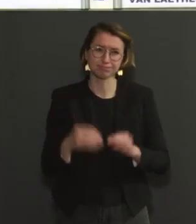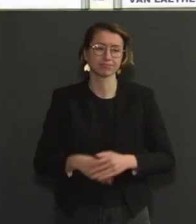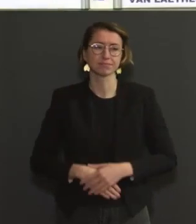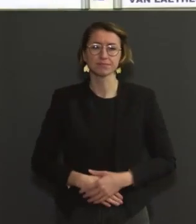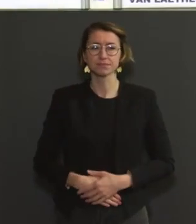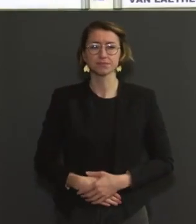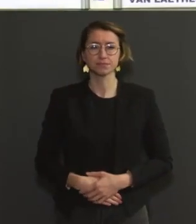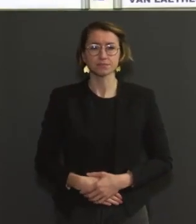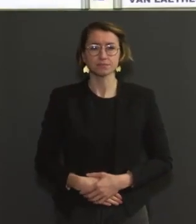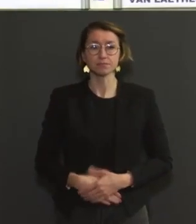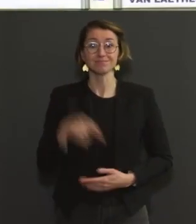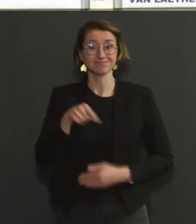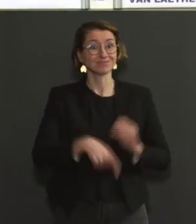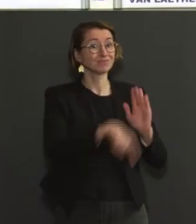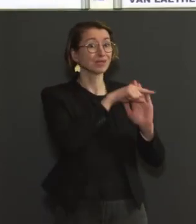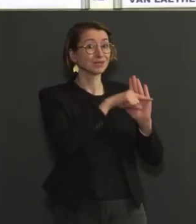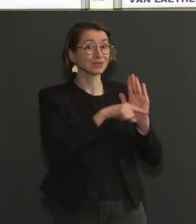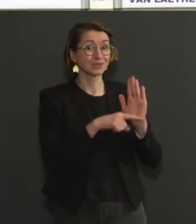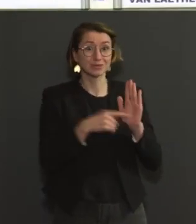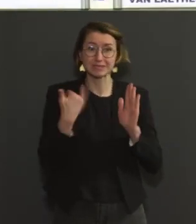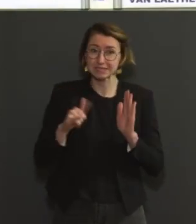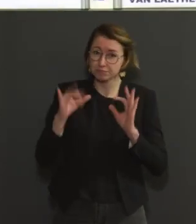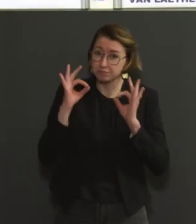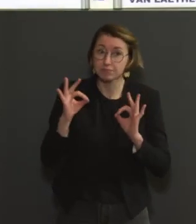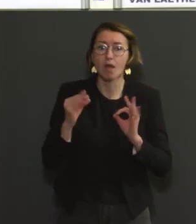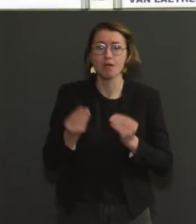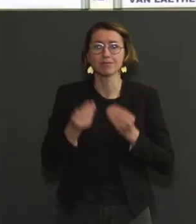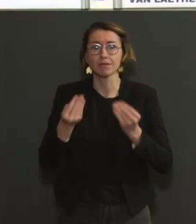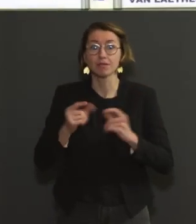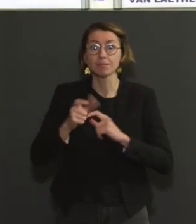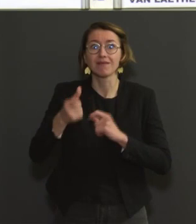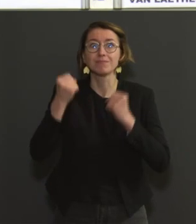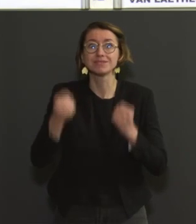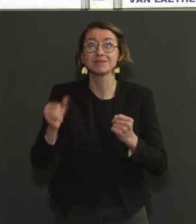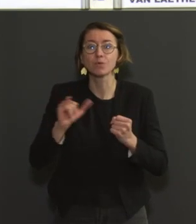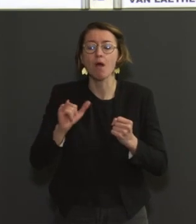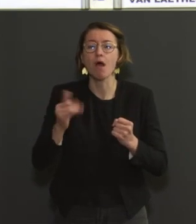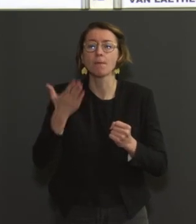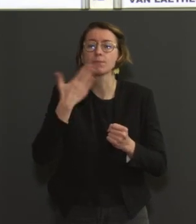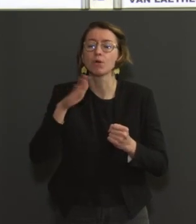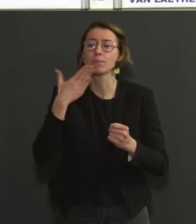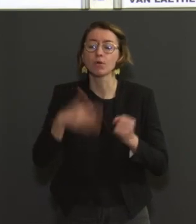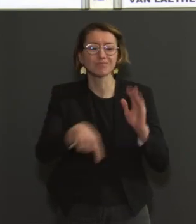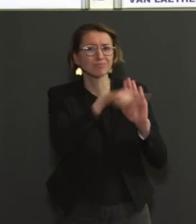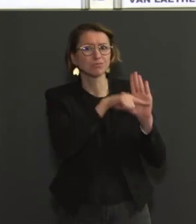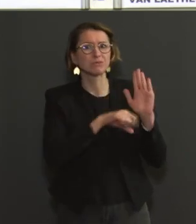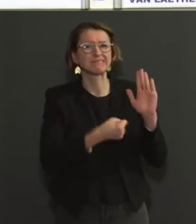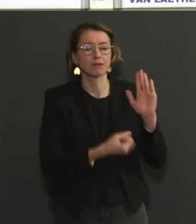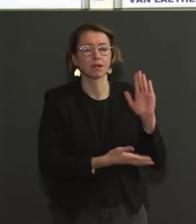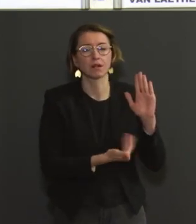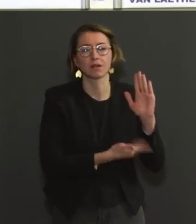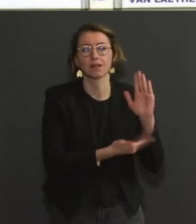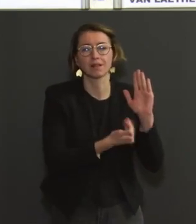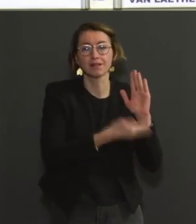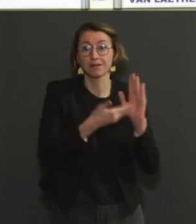'arriver à un assouplissement des mesures à partir de janvier. Alors vous voyez sur la diapositive actuellement projetée que la semaine